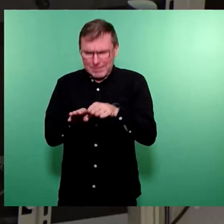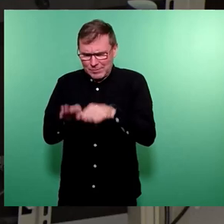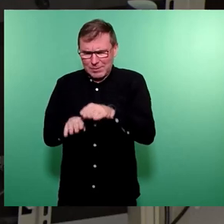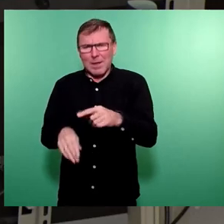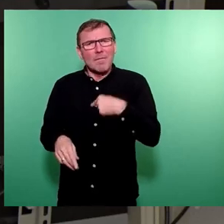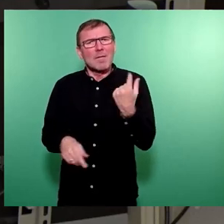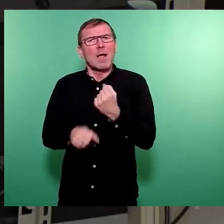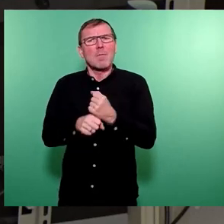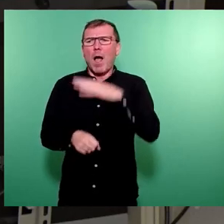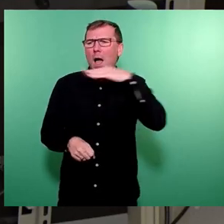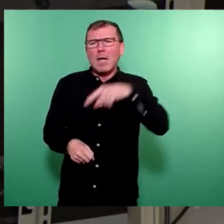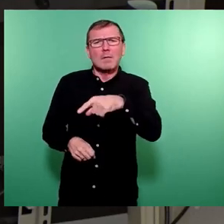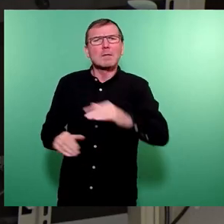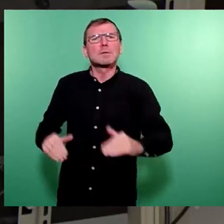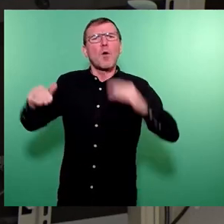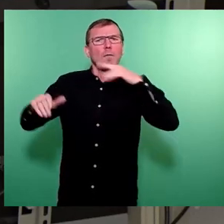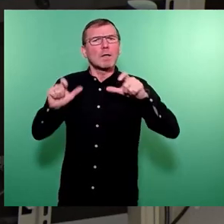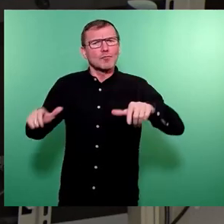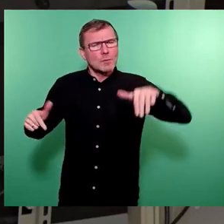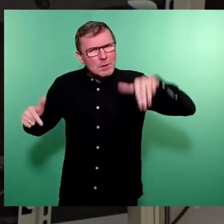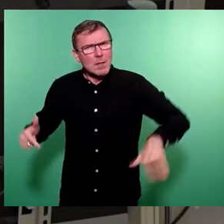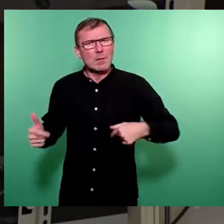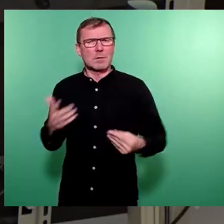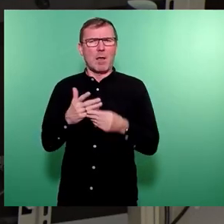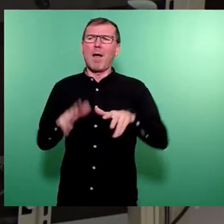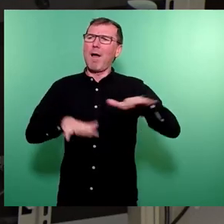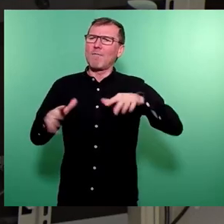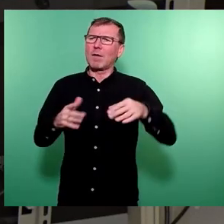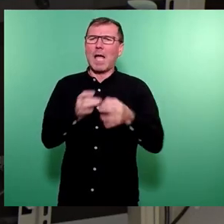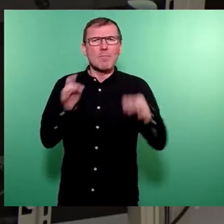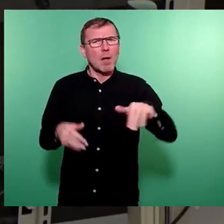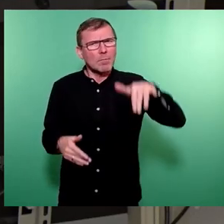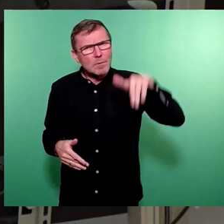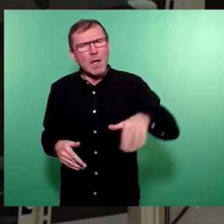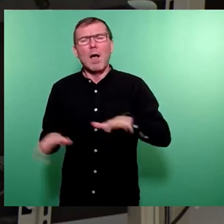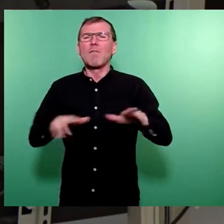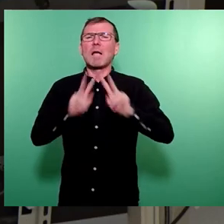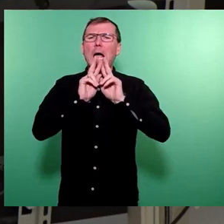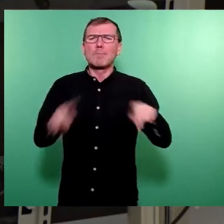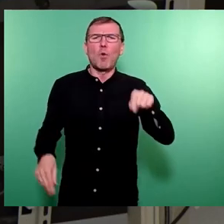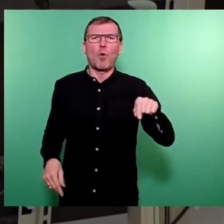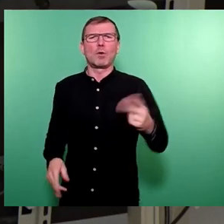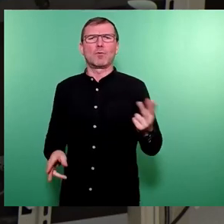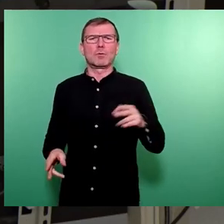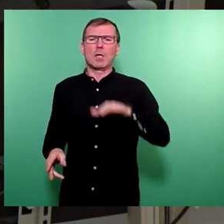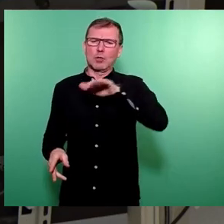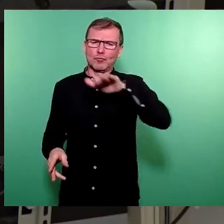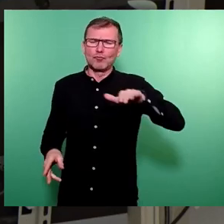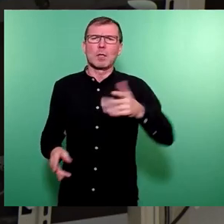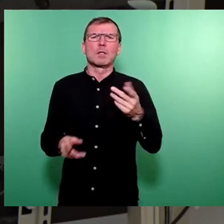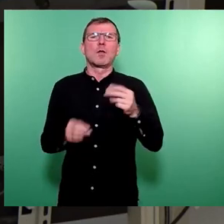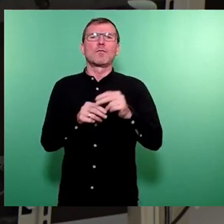Gewässer und Hochwasserschutz. Im Verkehr gibt es Maßnahmen zur Verkehrsberuhigung, Stellen für die Umsetzung der